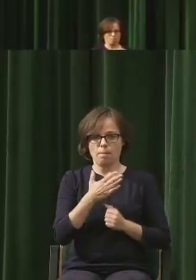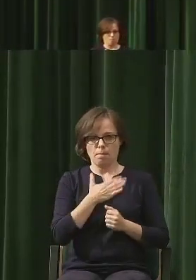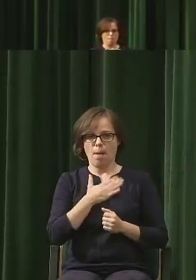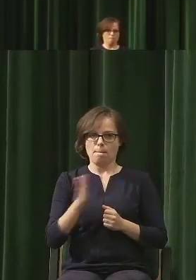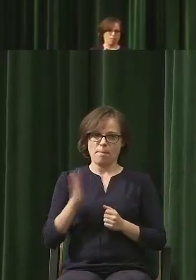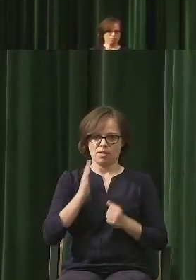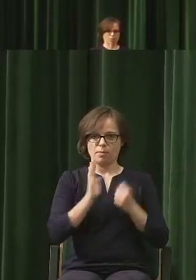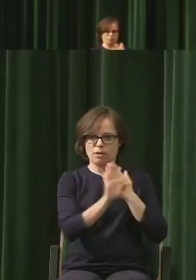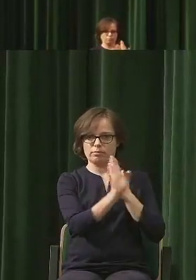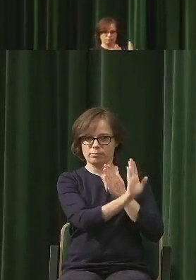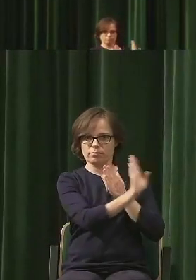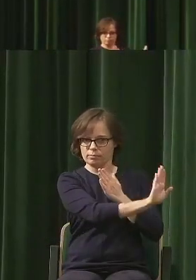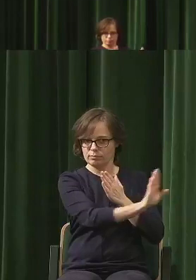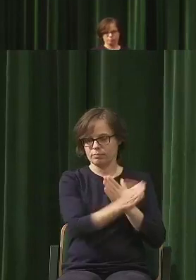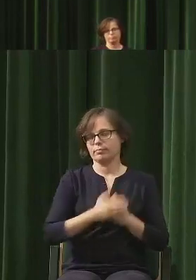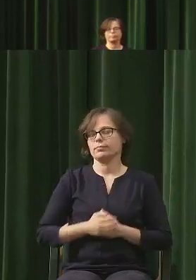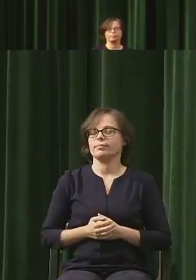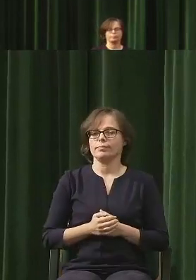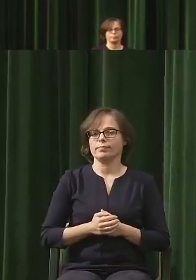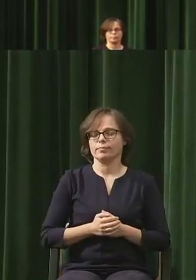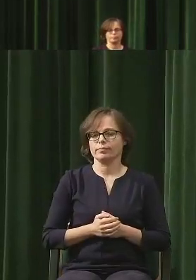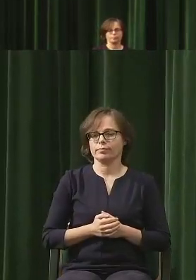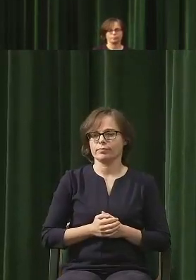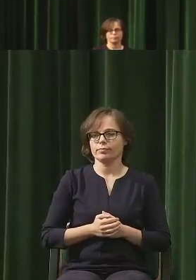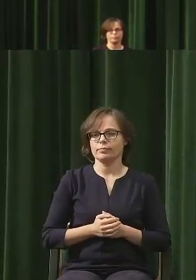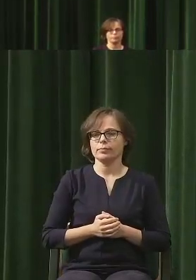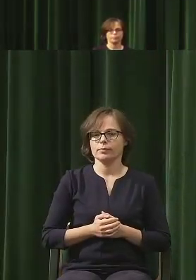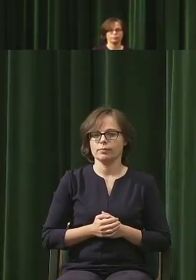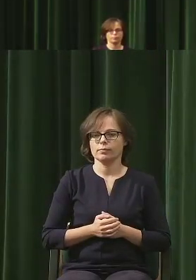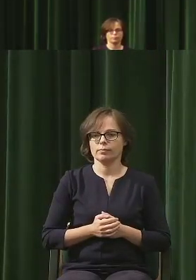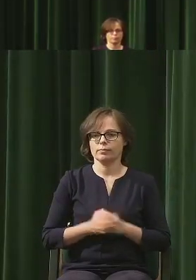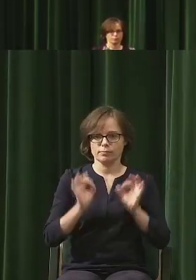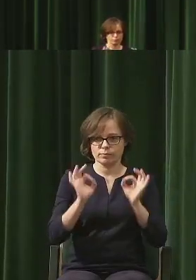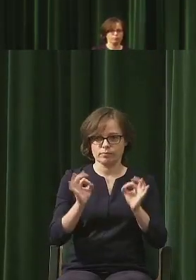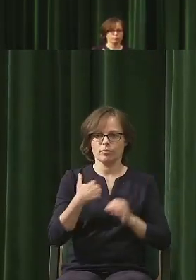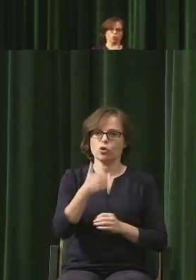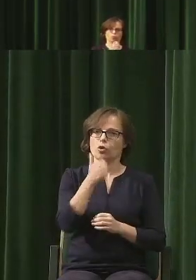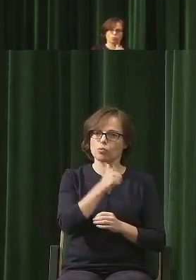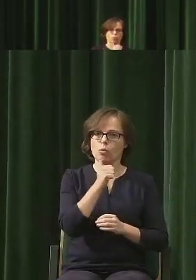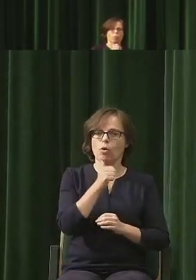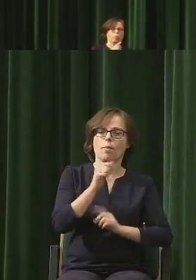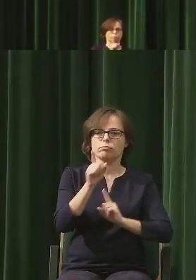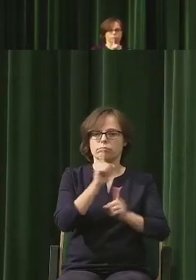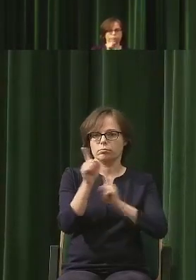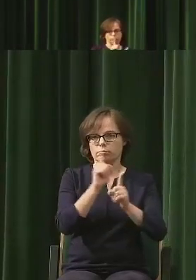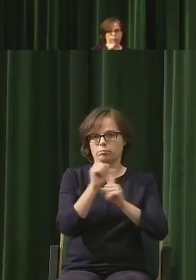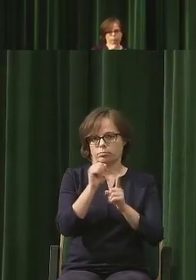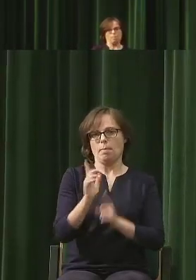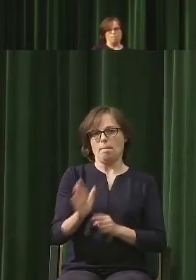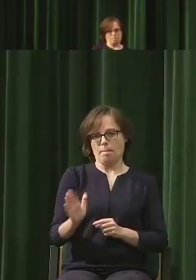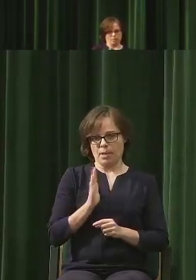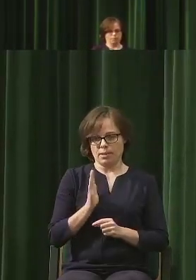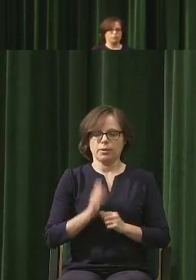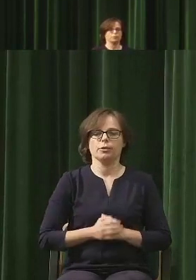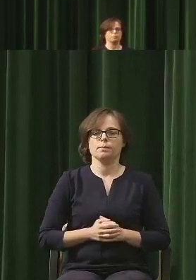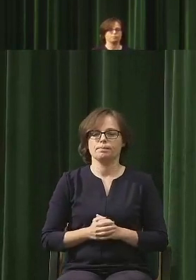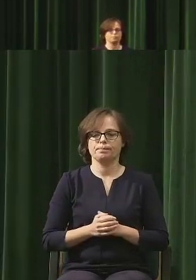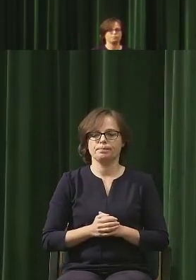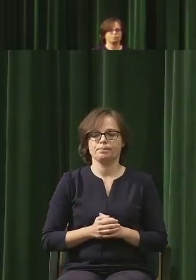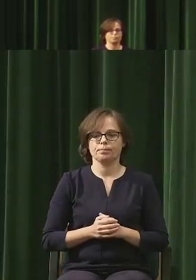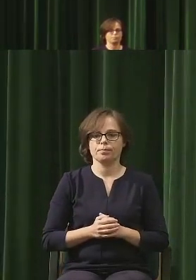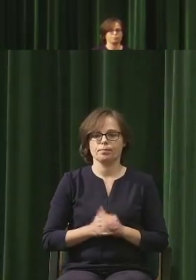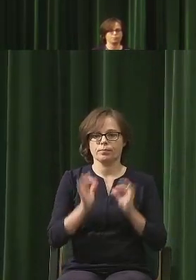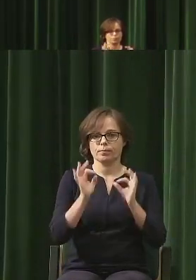bezpieczni, więc spróbujemy też bezpiecznie do końca tej debaty dotrzeć. I